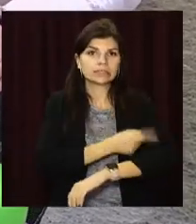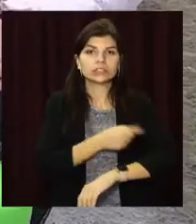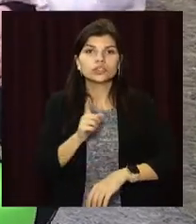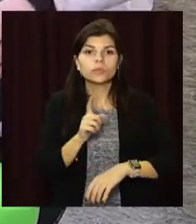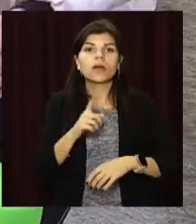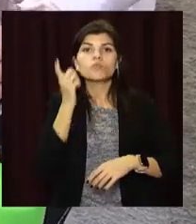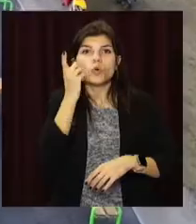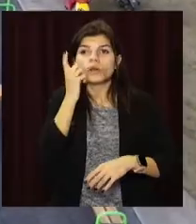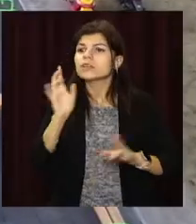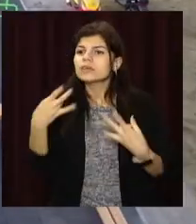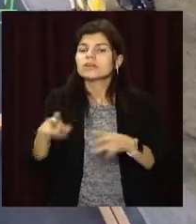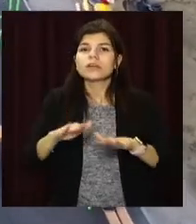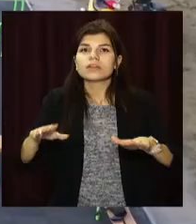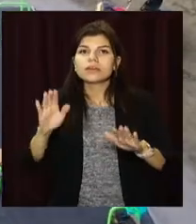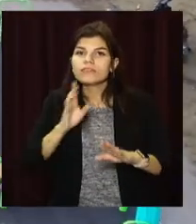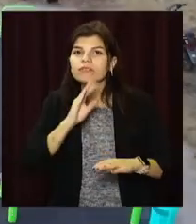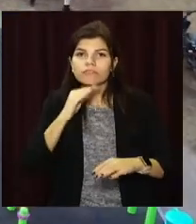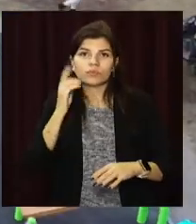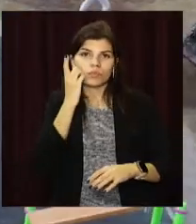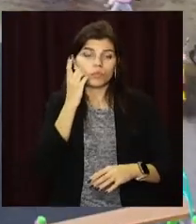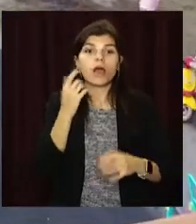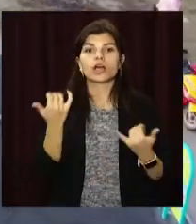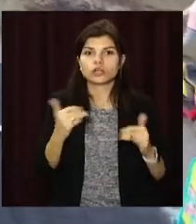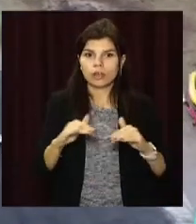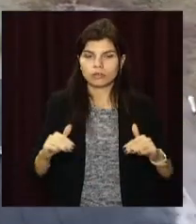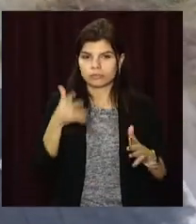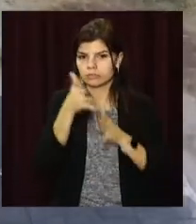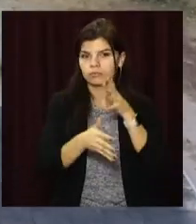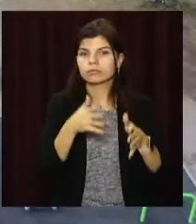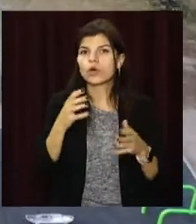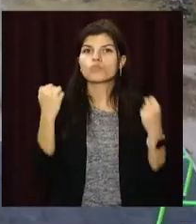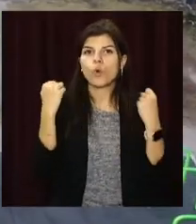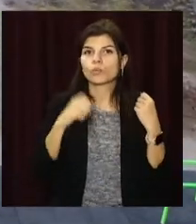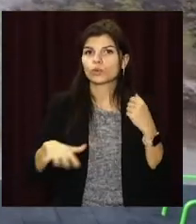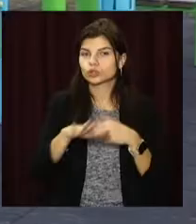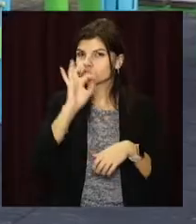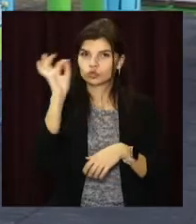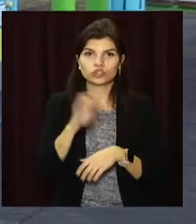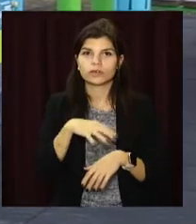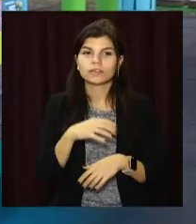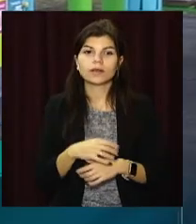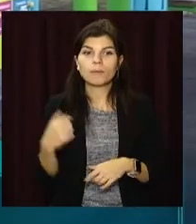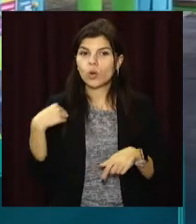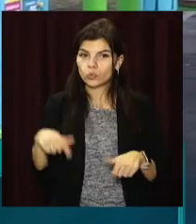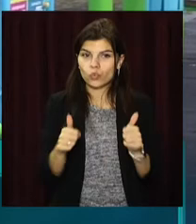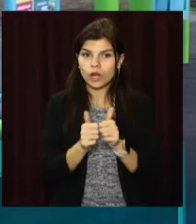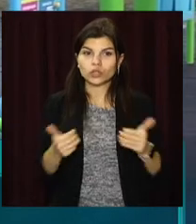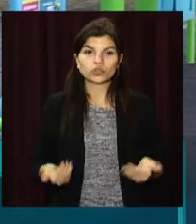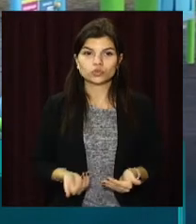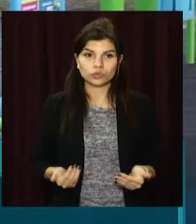відірвати їх від гаджетів. Тепер дітлахи постійно проводять час на новому спортмайданчику. Ми тут рядом живемо,